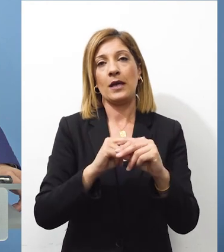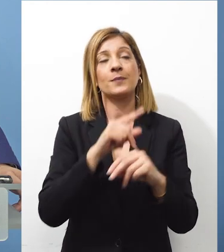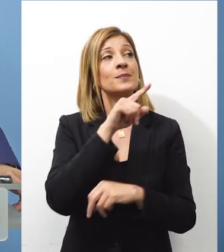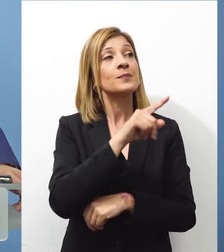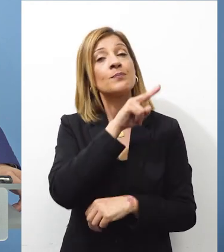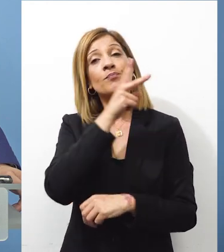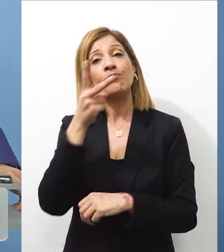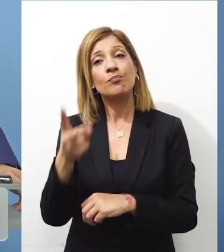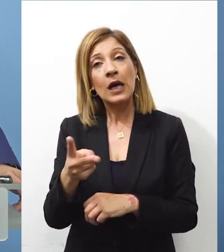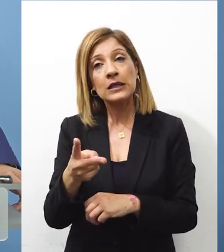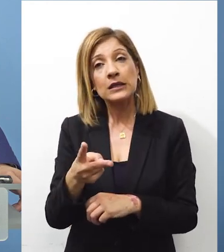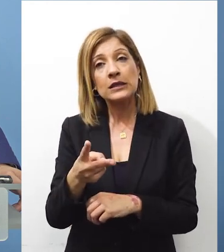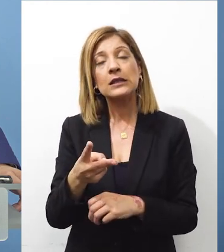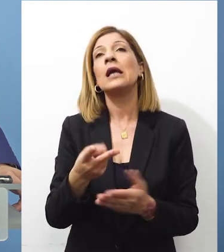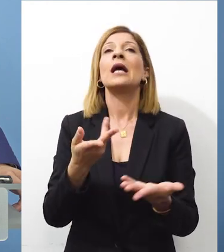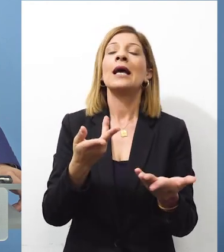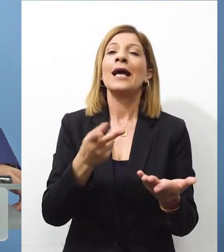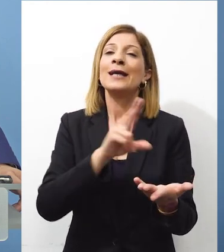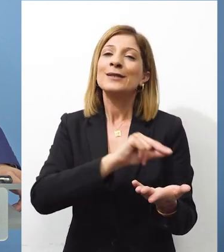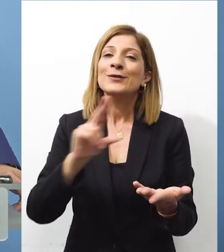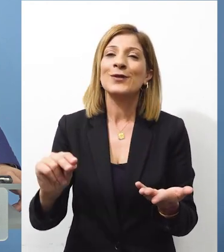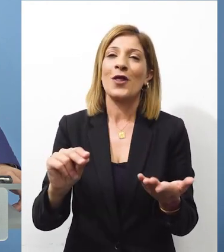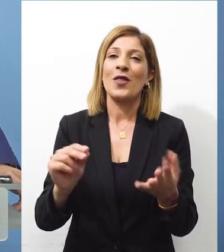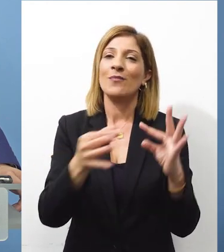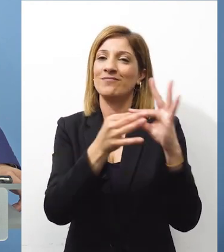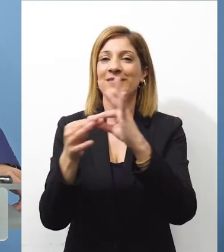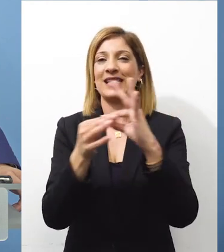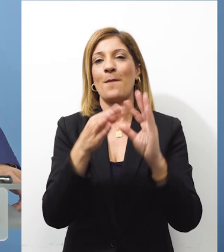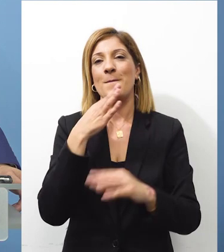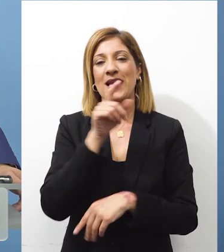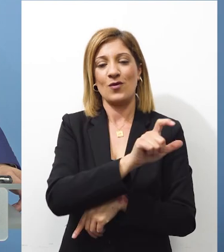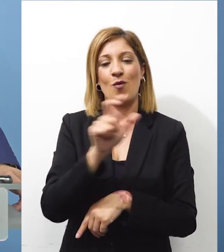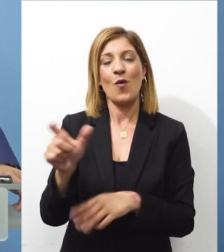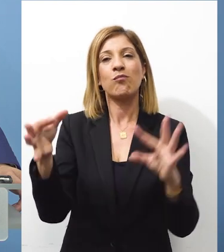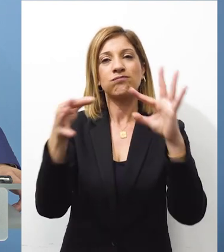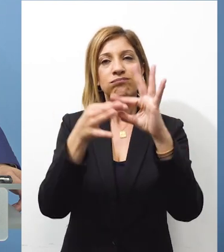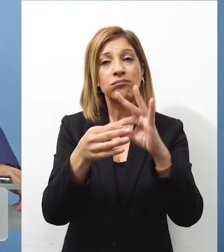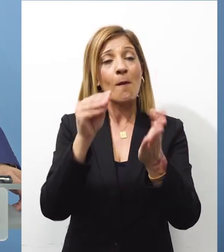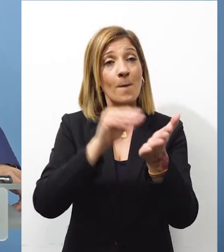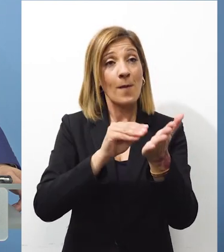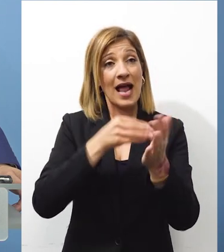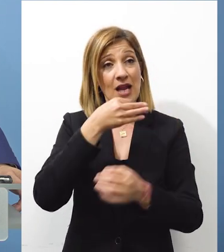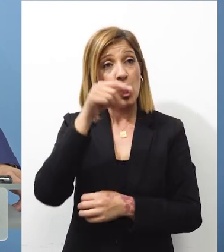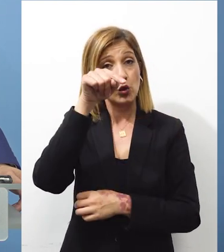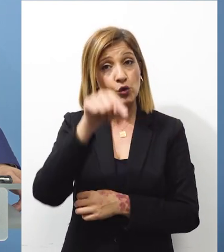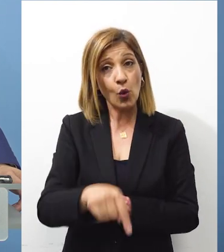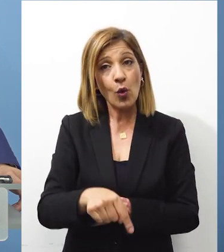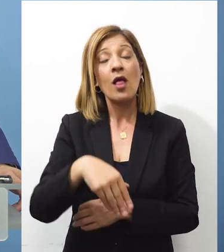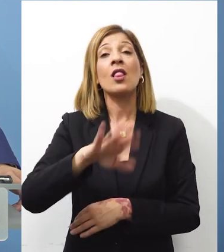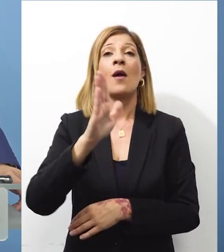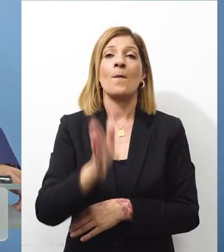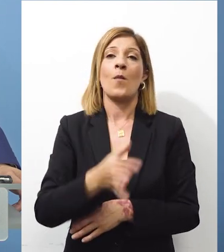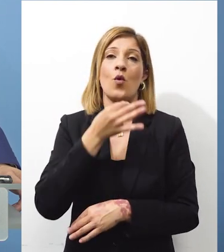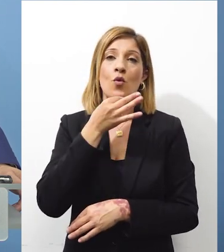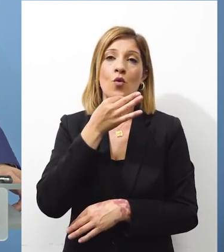Πολλές φορές η διαδικασία είναι συνδεδεμένη με την ουσία και η ουσία είναι συνδεδεμένη με την διαδικασία επαναλαμβάνω ότι σε αυτό το σημείο δεν πρόκειται να